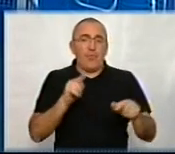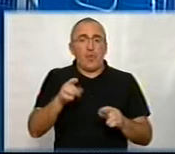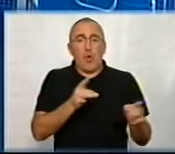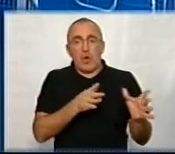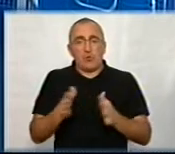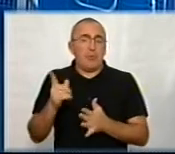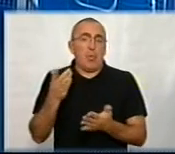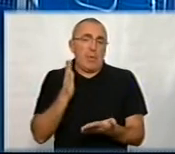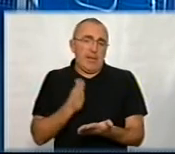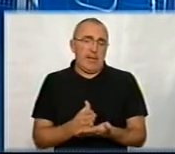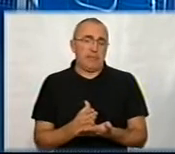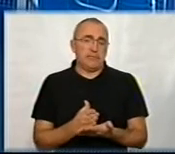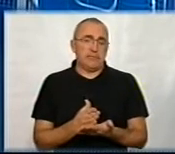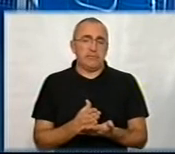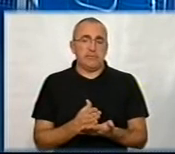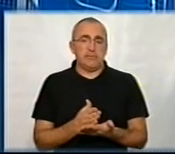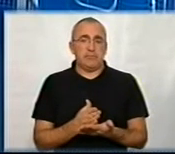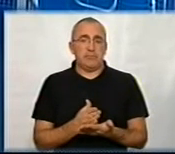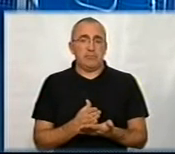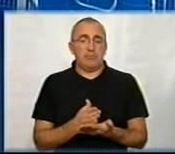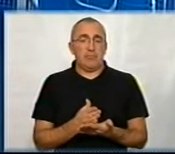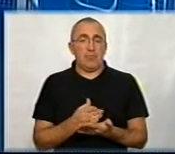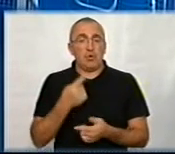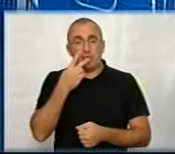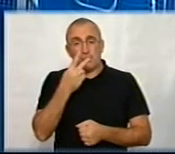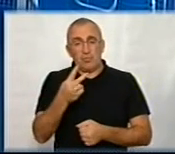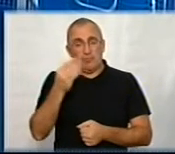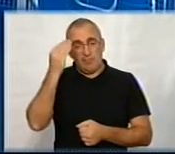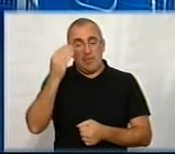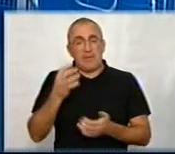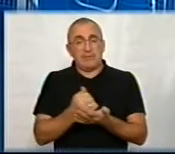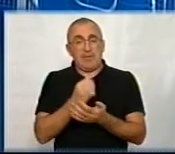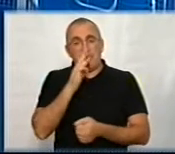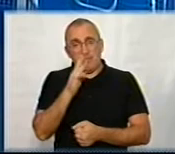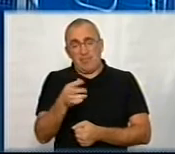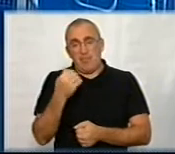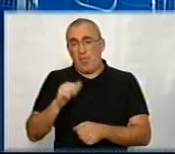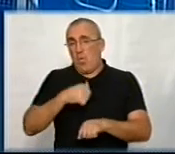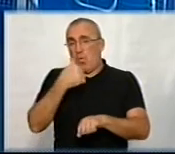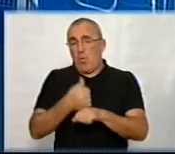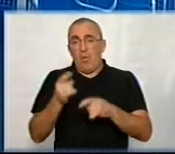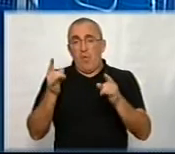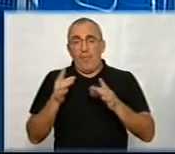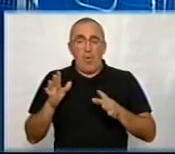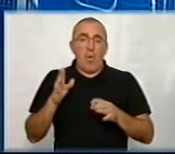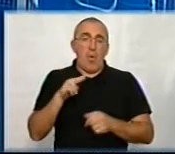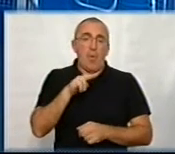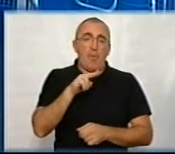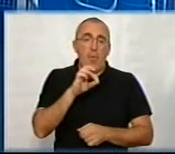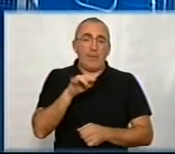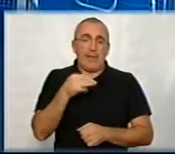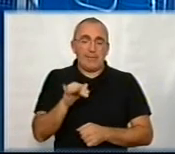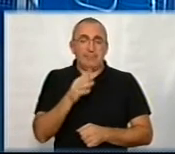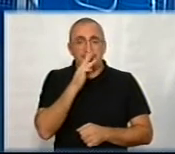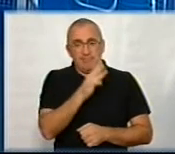режимі, який він є. Ну, з точки зору, начебто, заробітних плат вони невеликі, там тільки голова там Фортечної і Подільської отримує заробітну